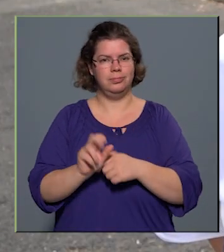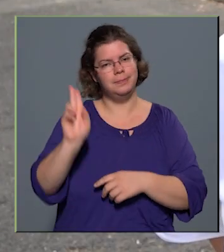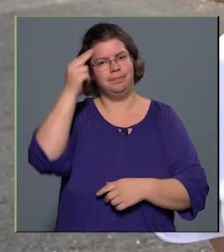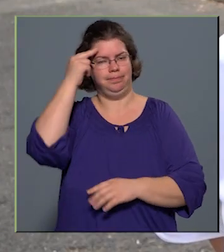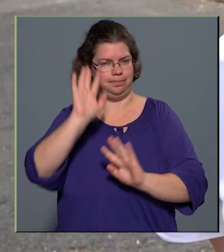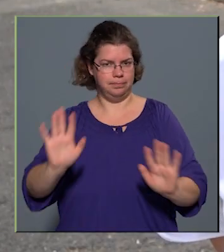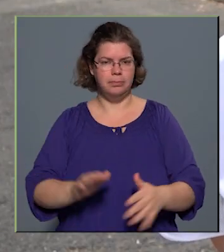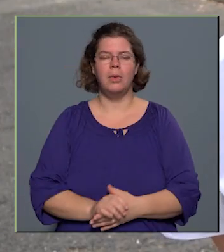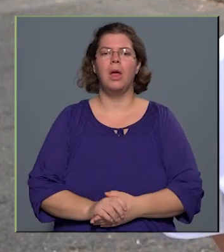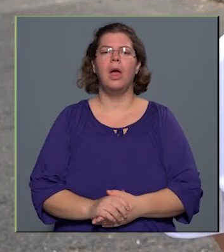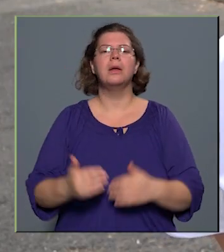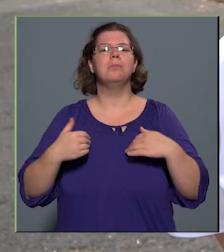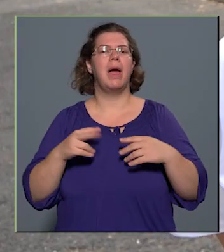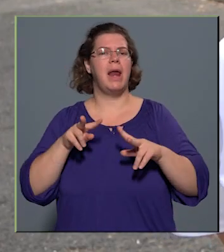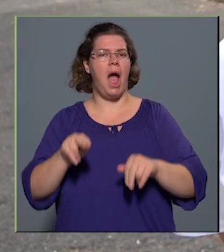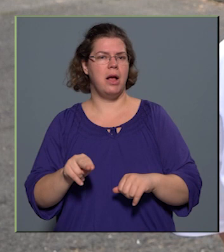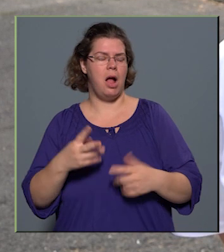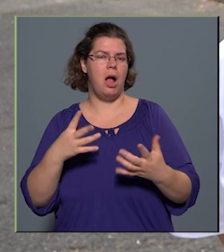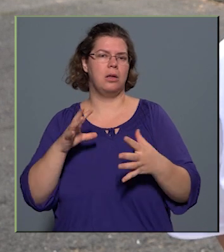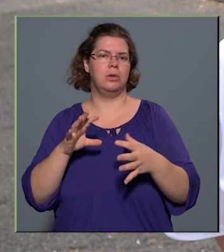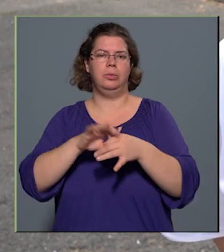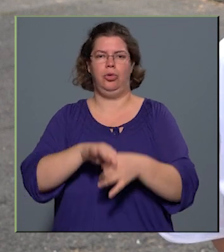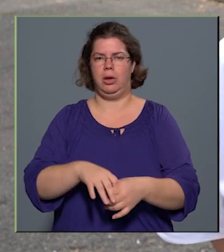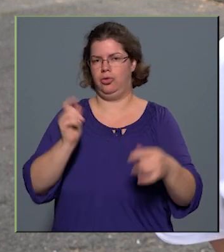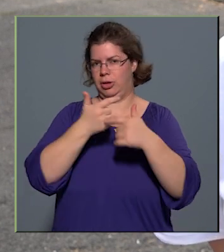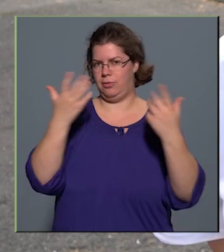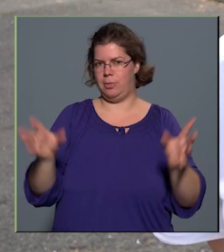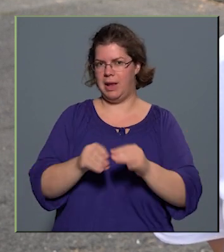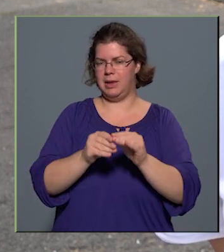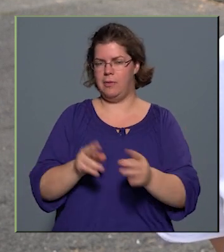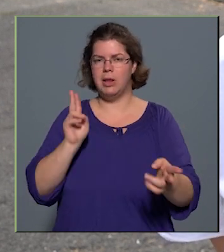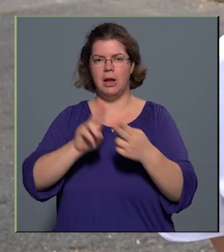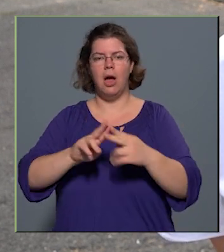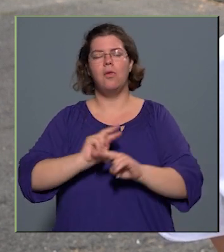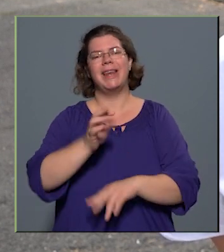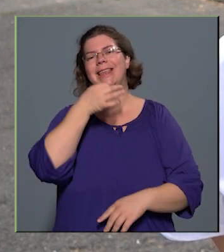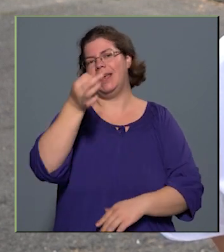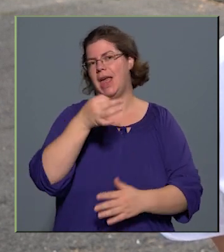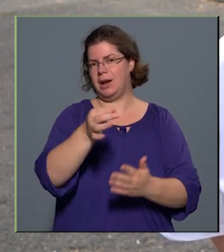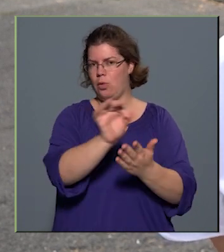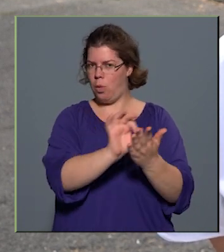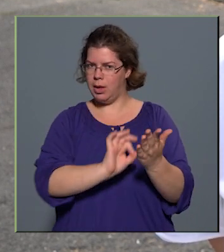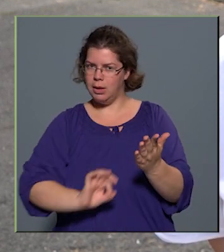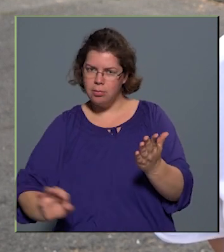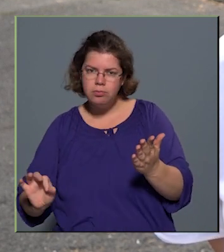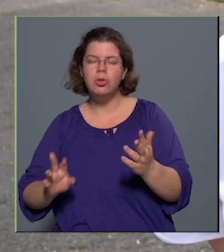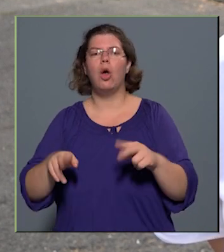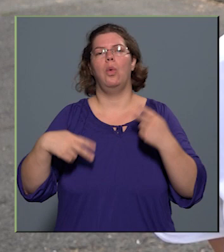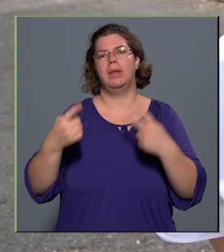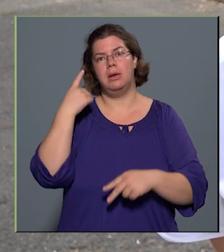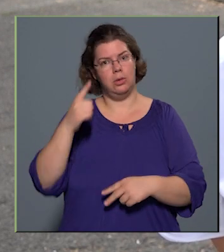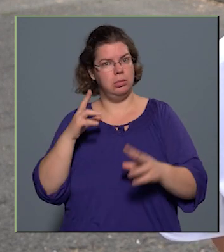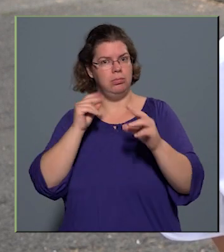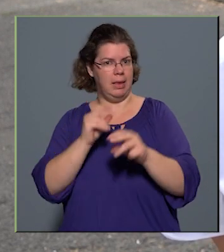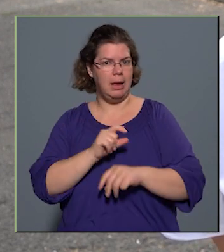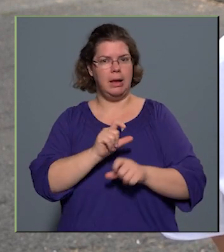kapcsolatos információkat találkozhatnak. Van egy kérdőévünk, amelyet, hogyha kitöltenek, akkor utána tudunk velük